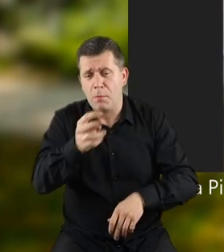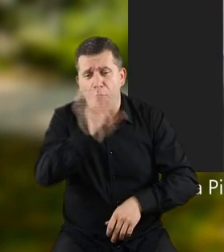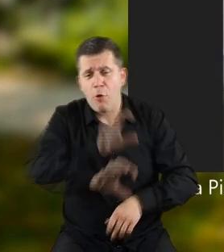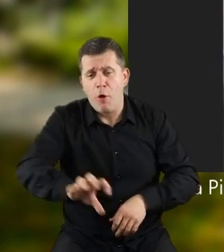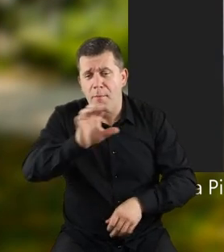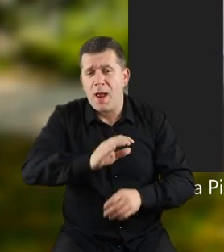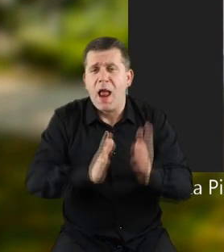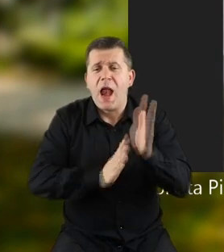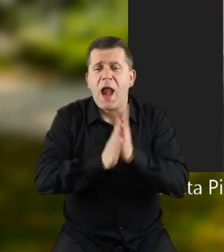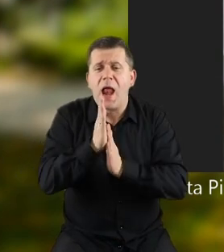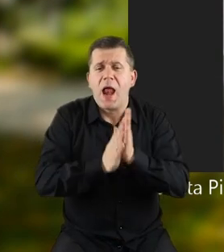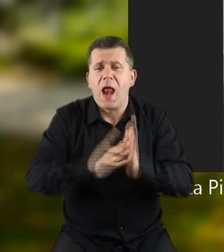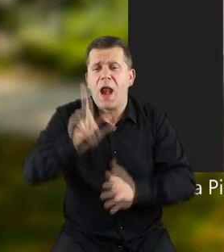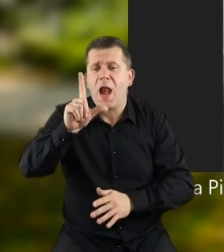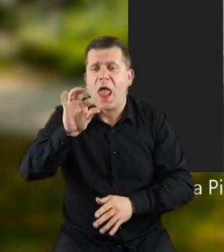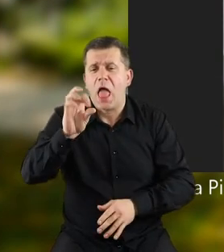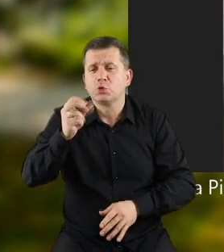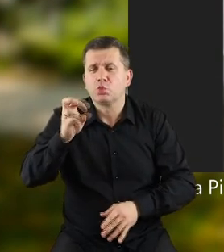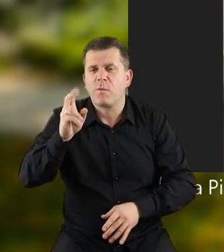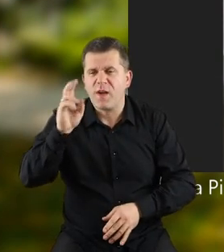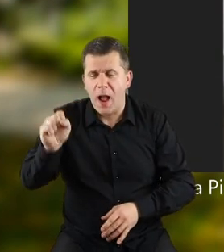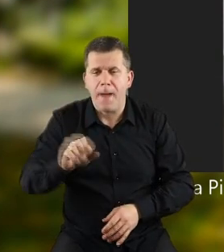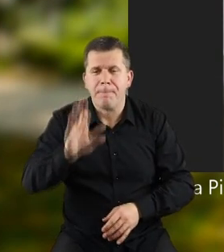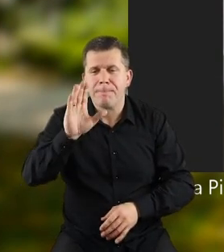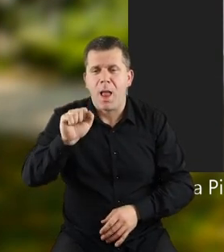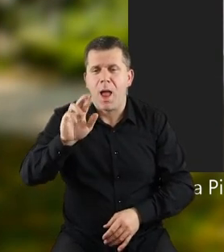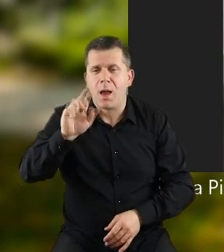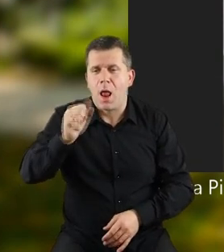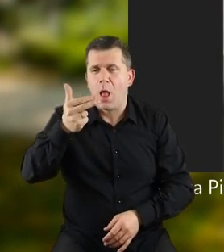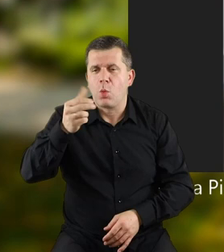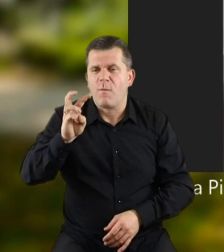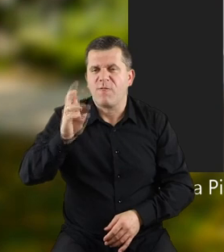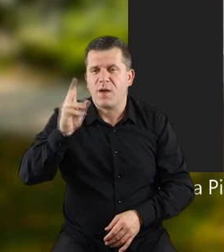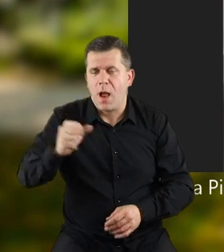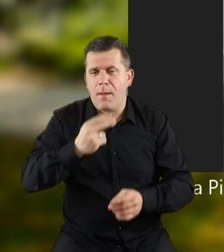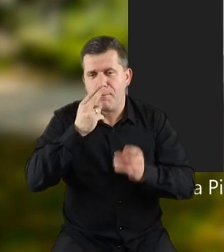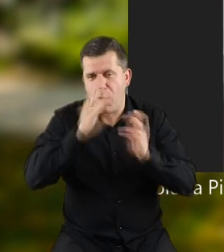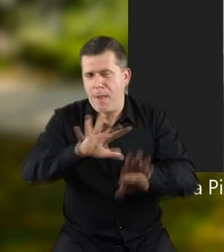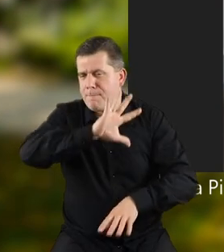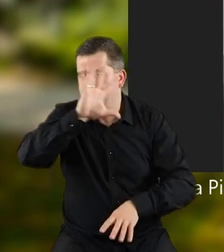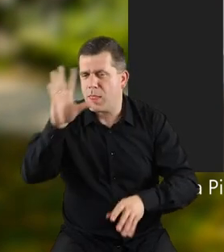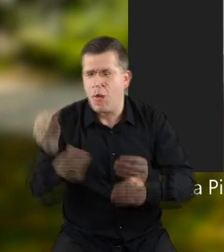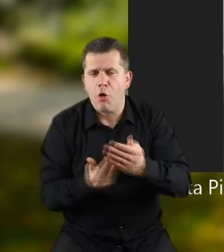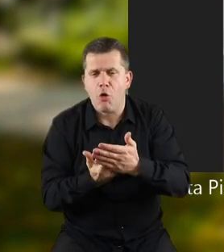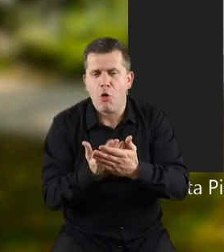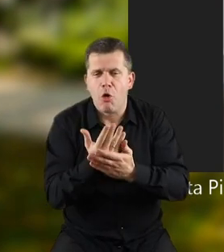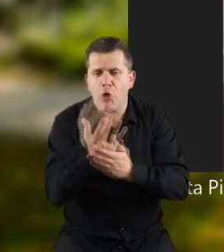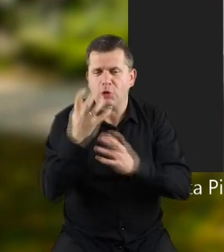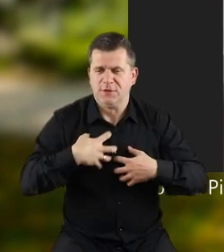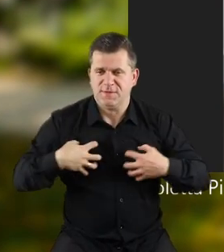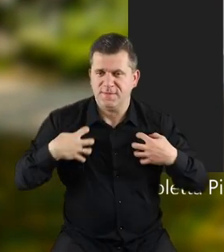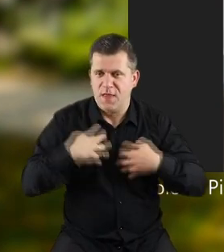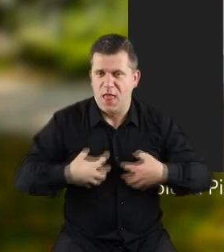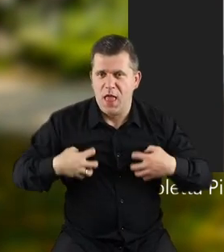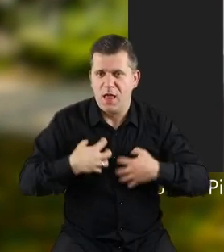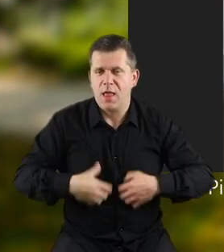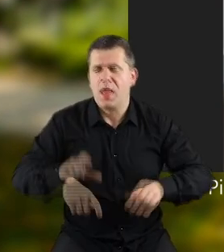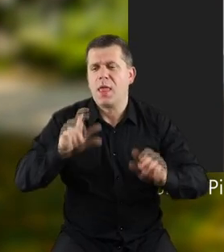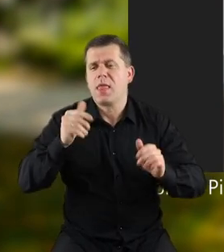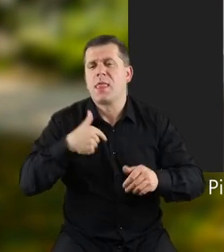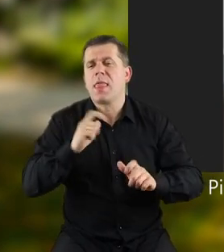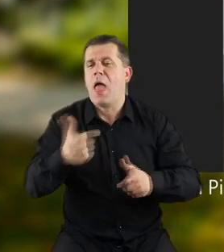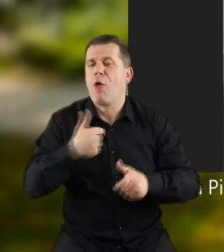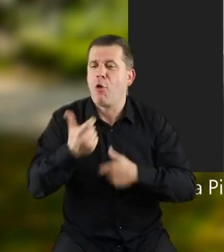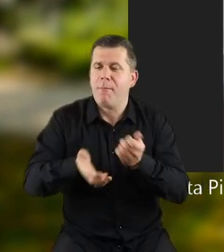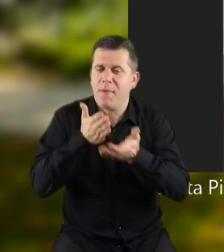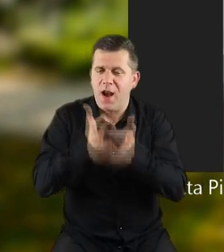Pani Wam pokaże. Leśniczówka, baranówka. I pokazuję Wam piękne rośliny, zwierzęta oraz jak